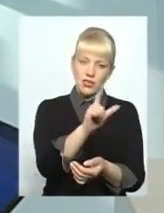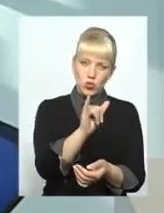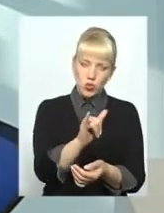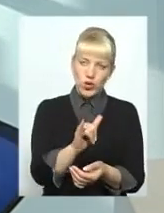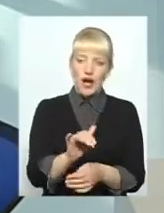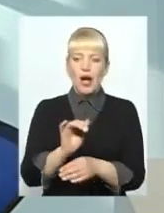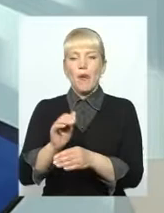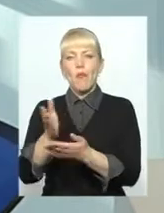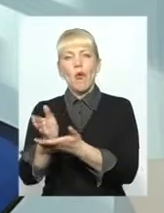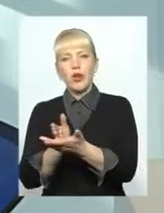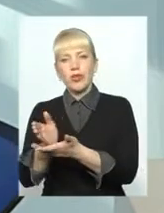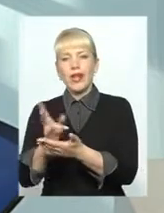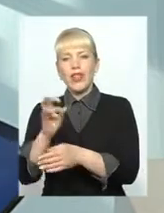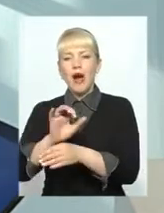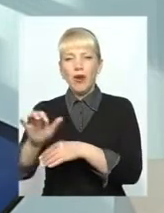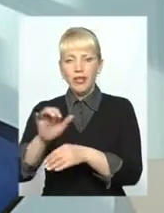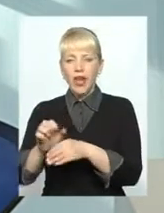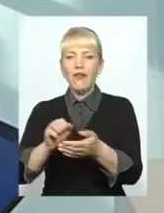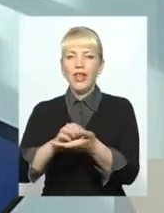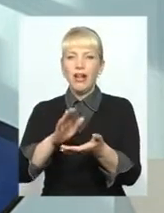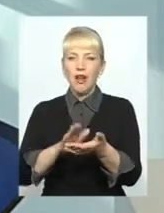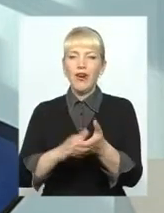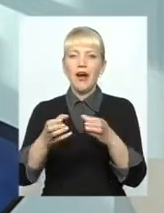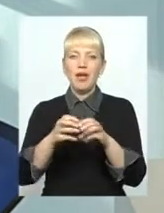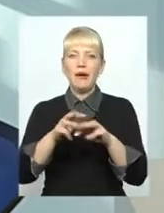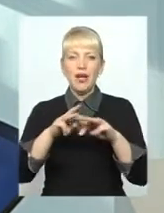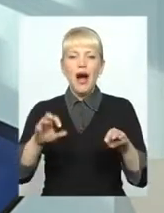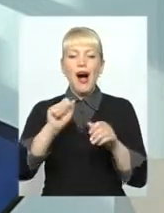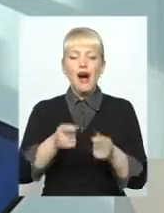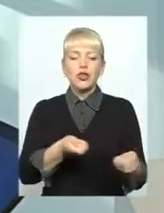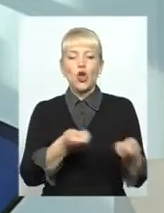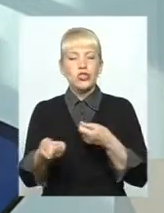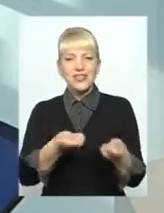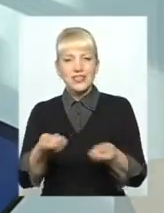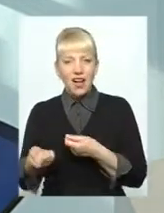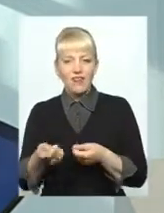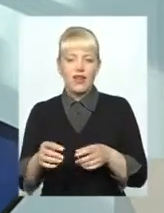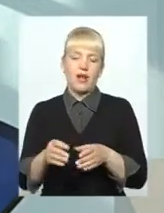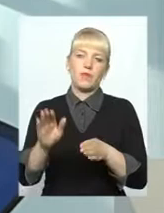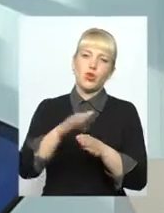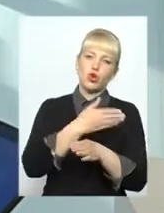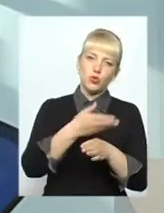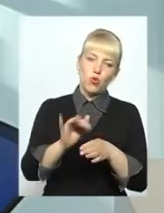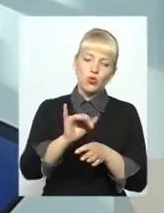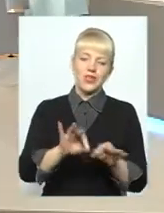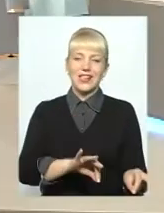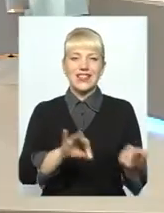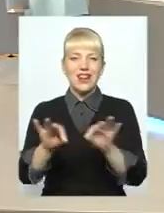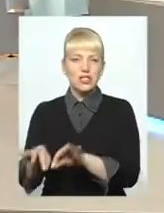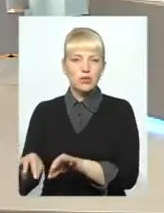постачання встановлює Кабінет міністрів, а вартість доставки, розподіл і транспортування встановлює